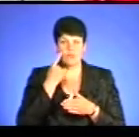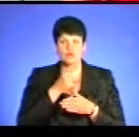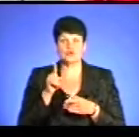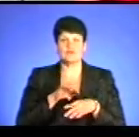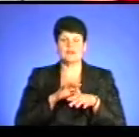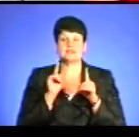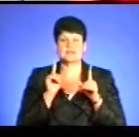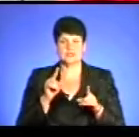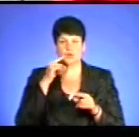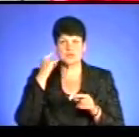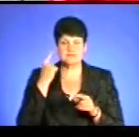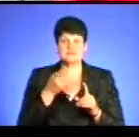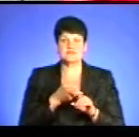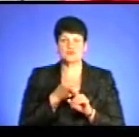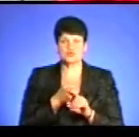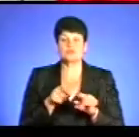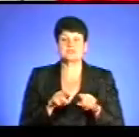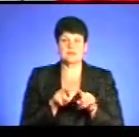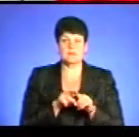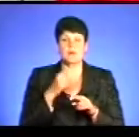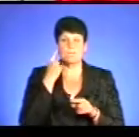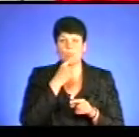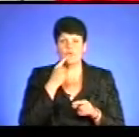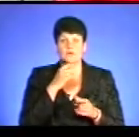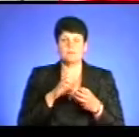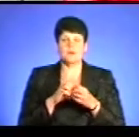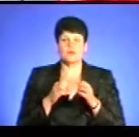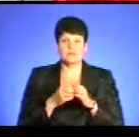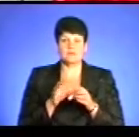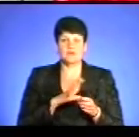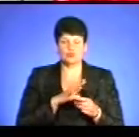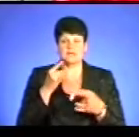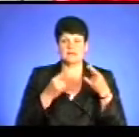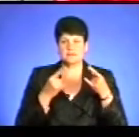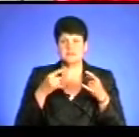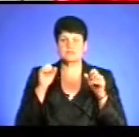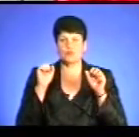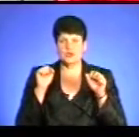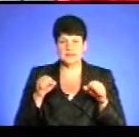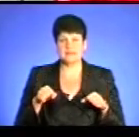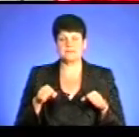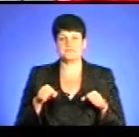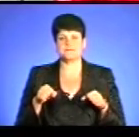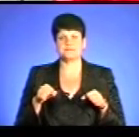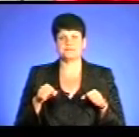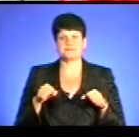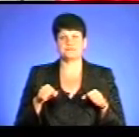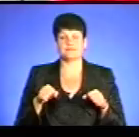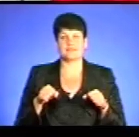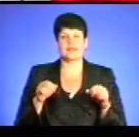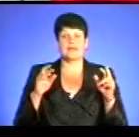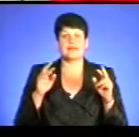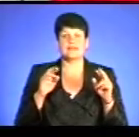виключно російською, в зв'язку з тими самими мовними квотами, які були введені на телебачення, ми вже змогли таких, скажімо так,